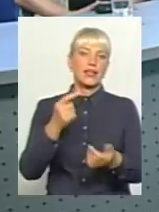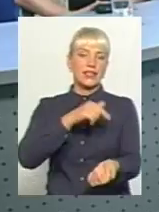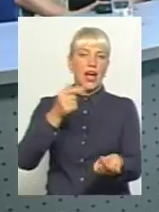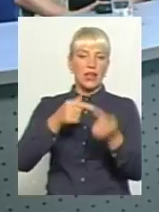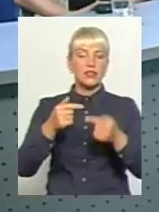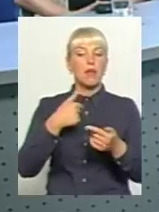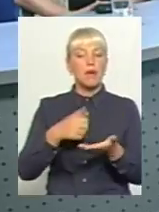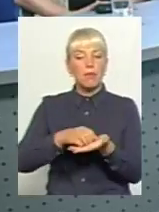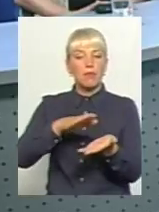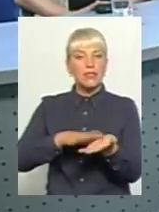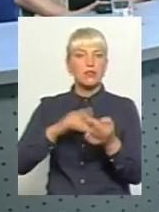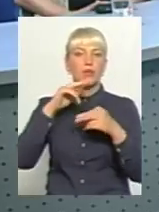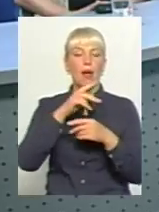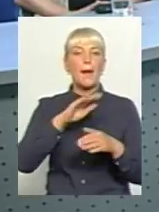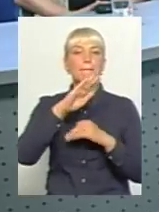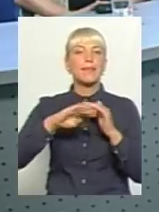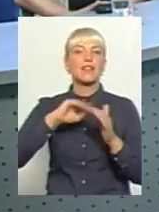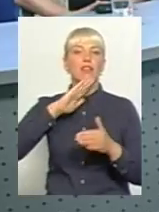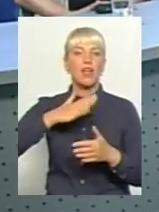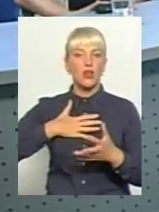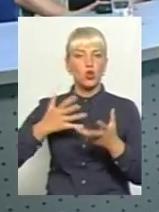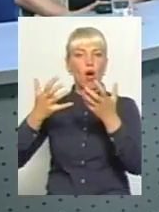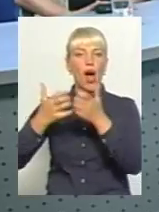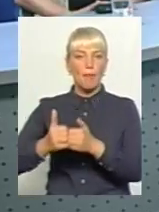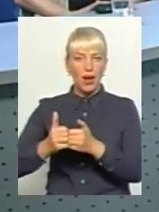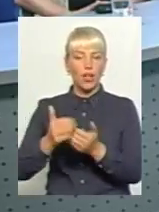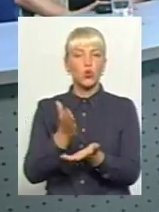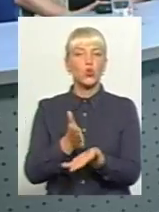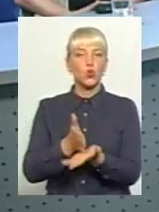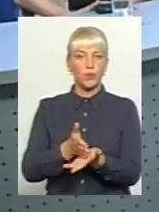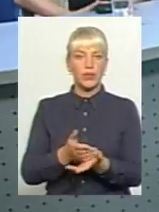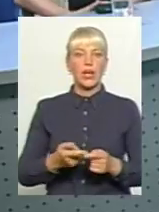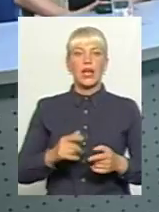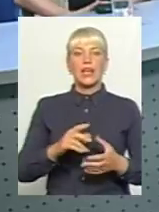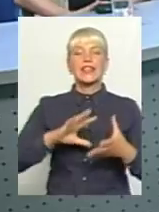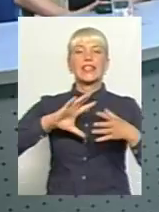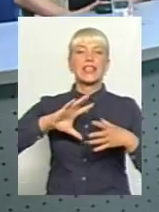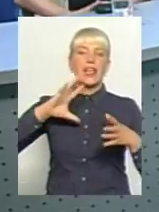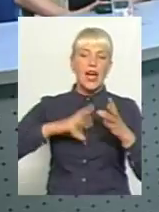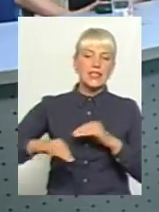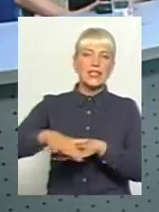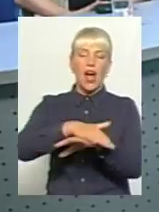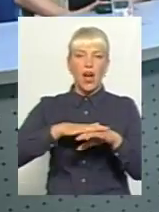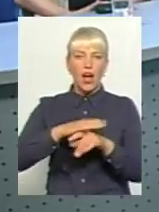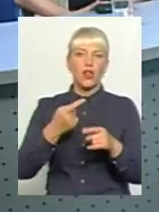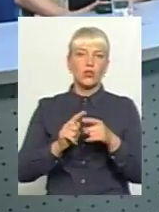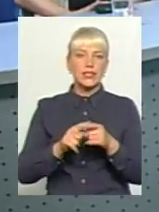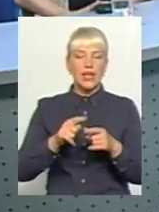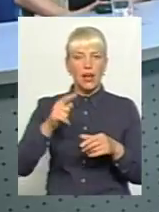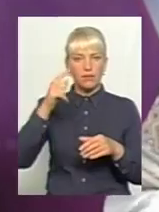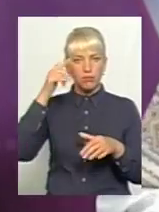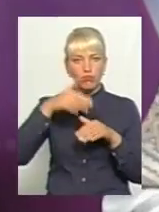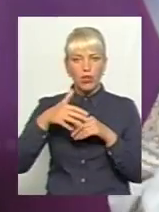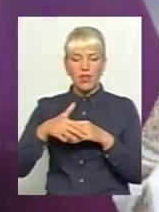наявну у нас апаратуру. Ну, власне, щоб ми не говорили, для широкого загалу це поняття таке мало поширено або